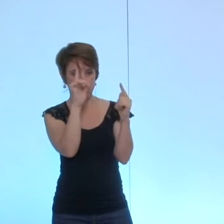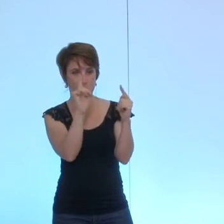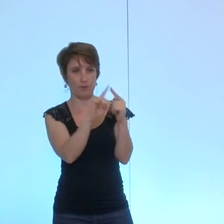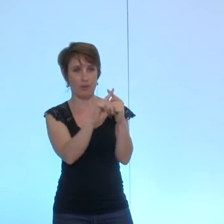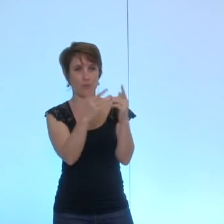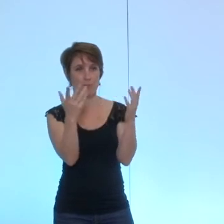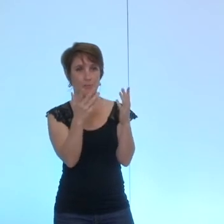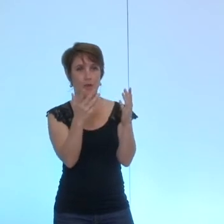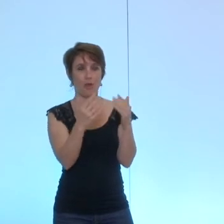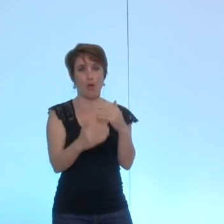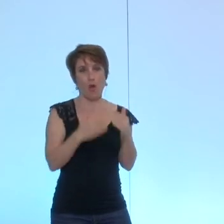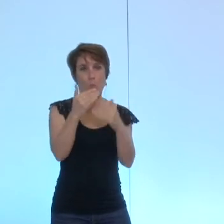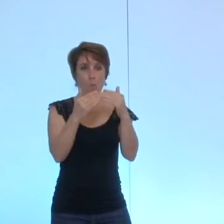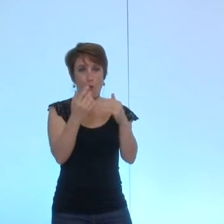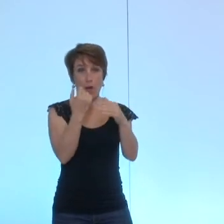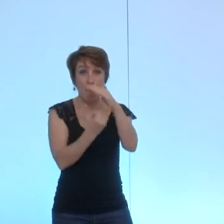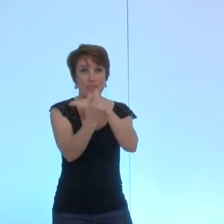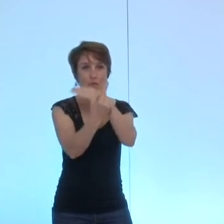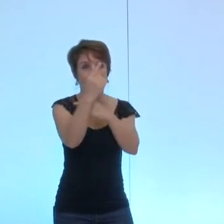les programmes innovants d'habitat